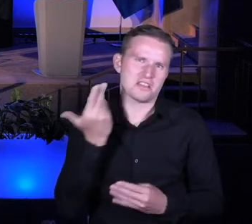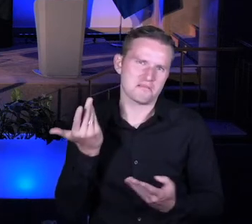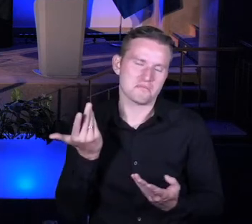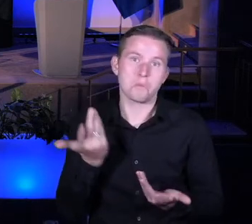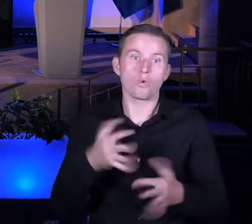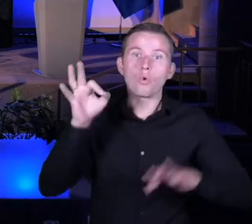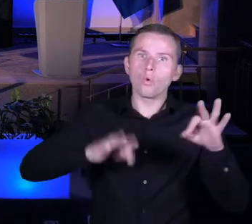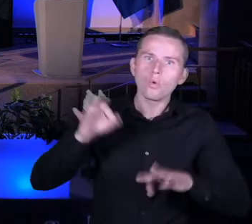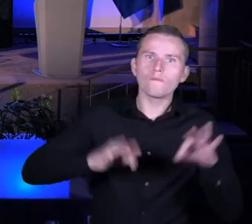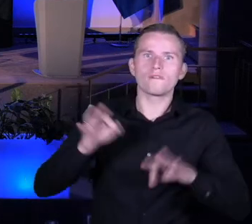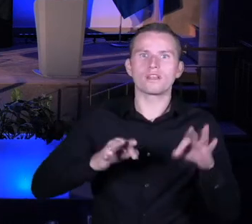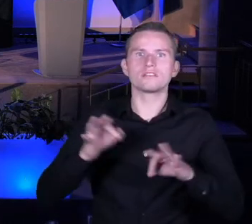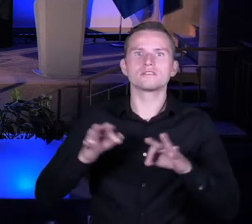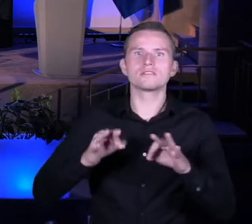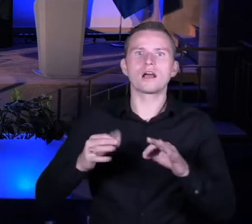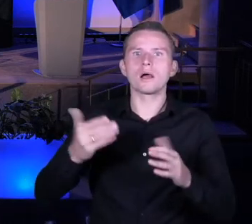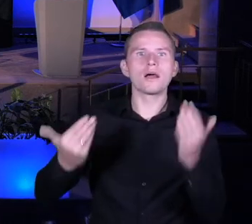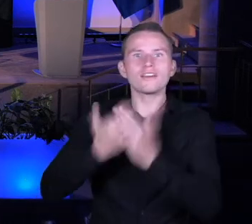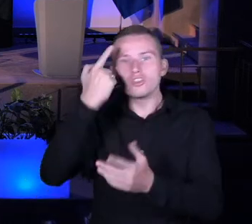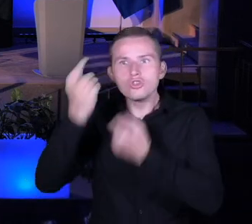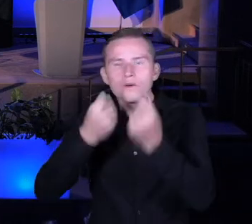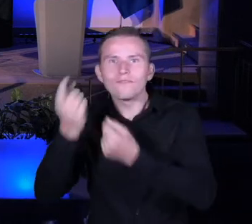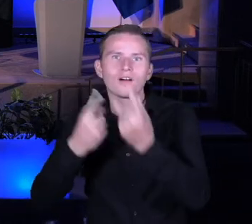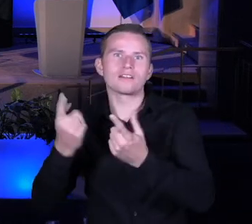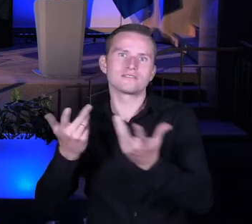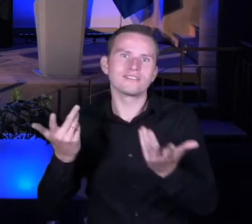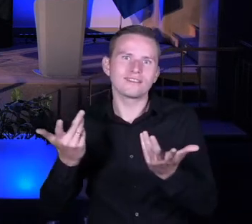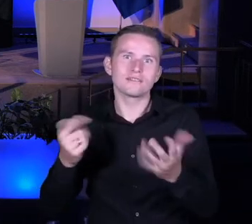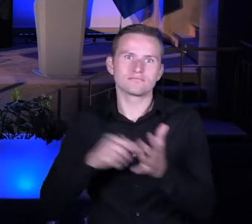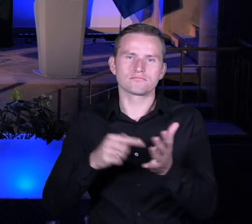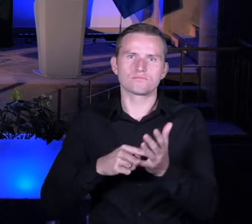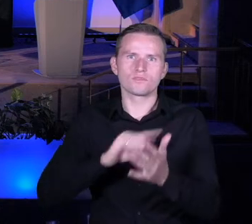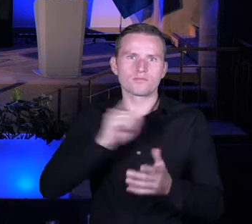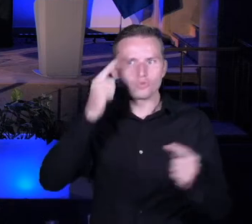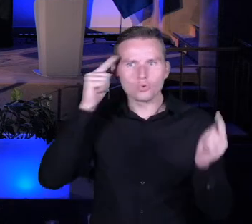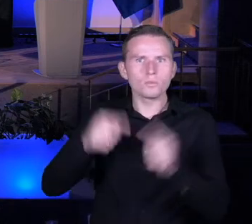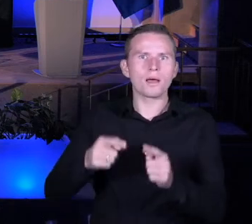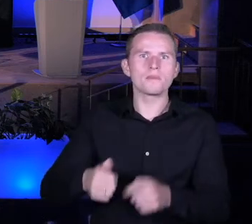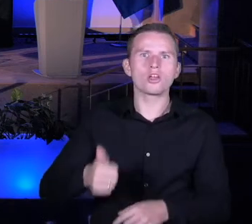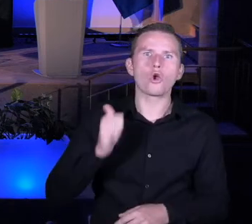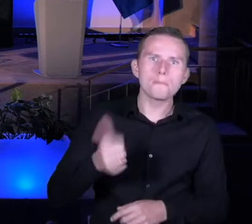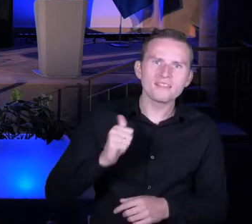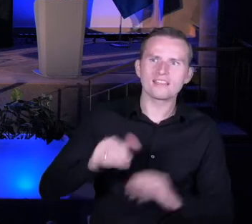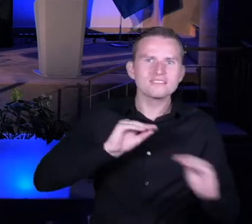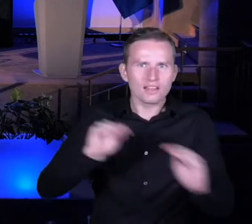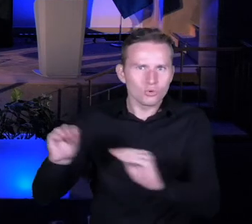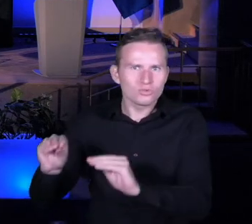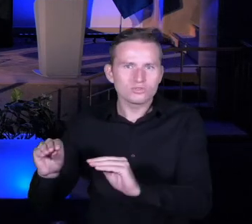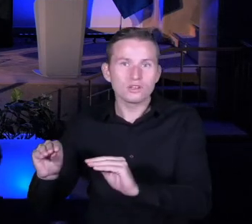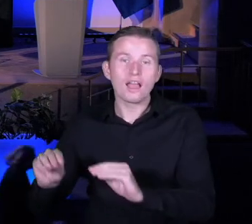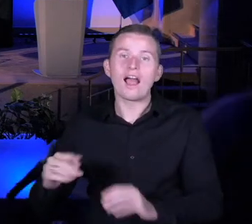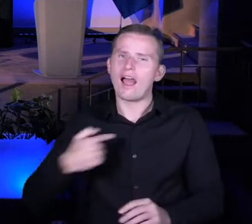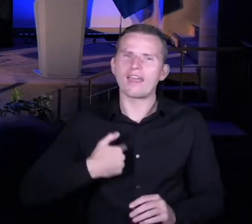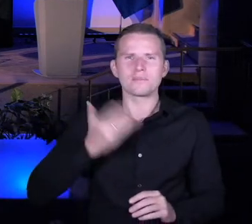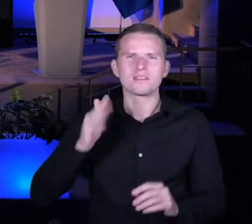kompetencjach proinnowacyjnych, więc można by powiedzieć, nas interesują głównie te kompetencje, ja będę mówić o kontekście, ale wydaje